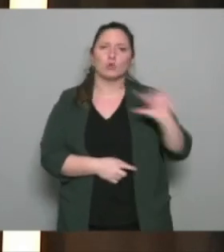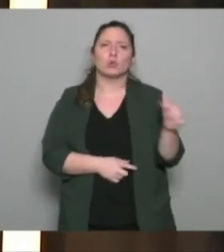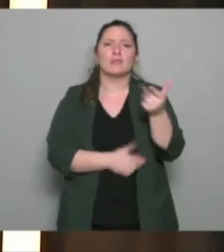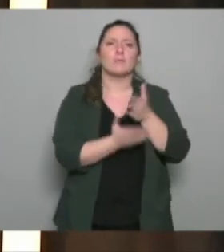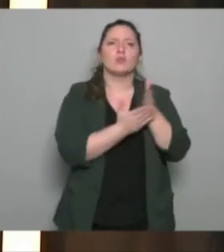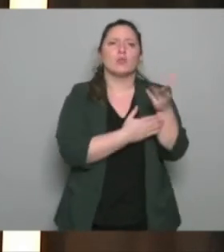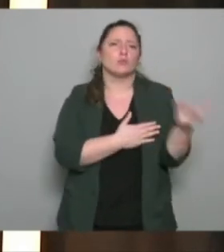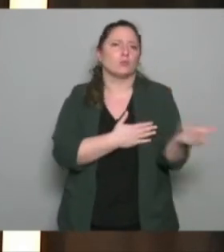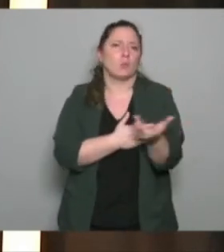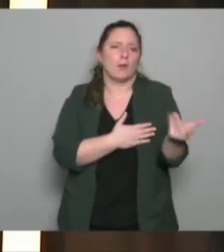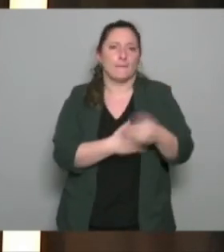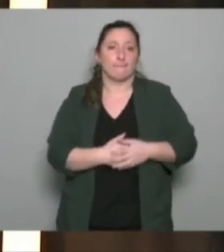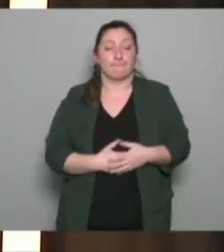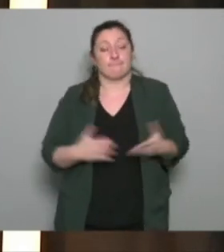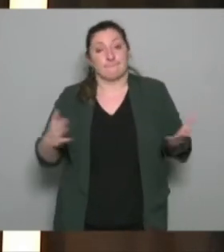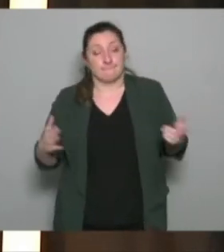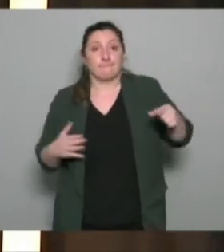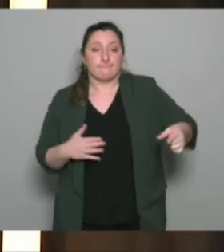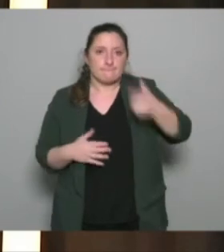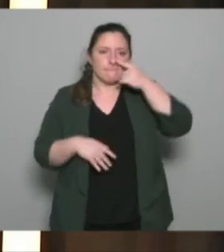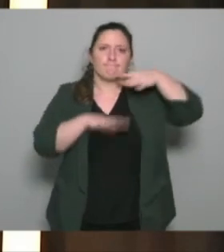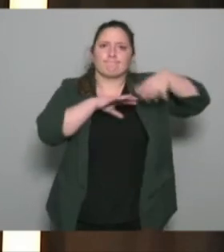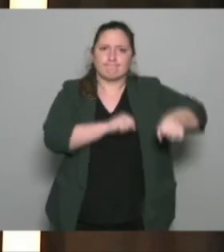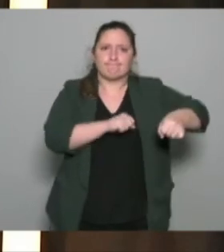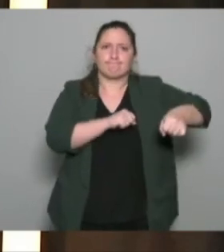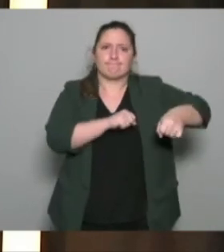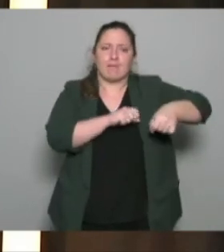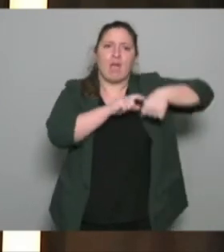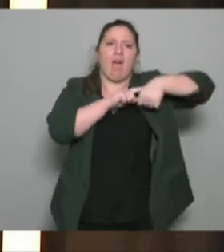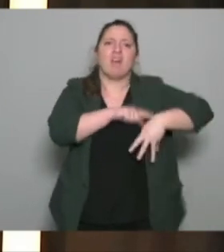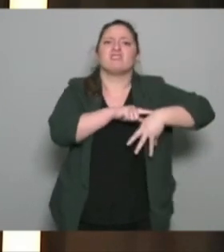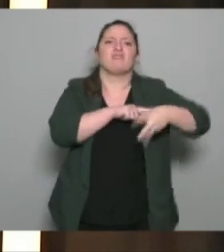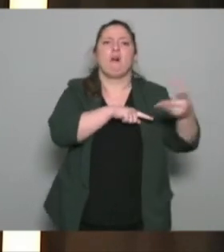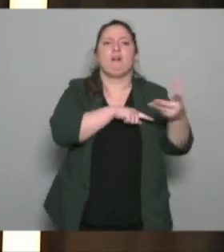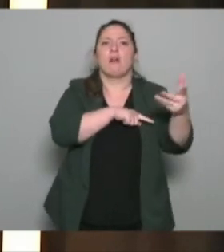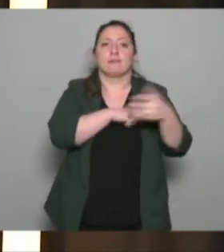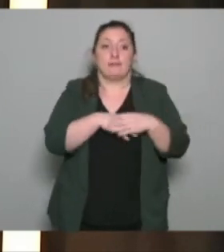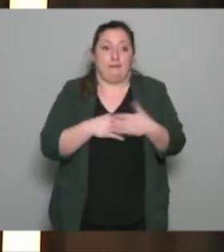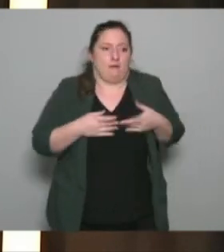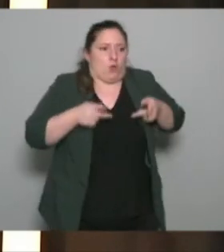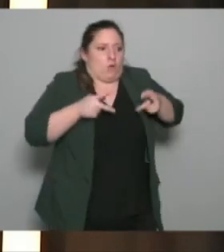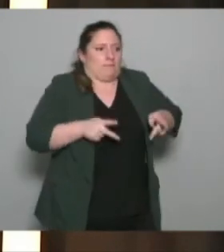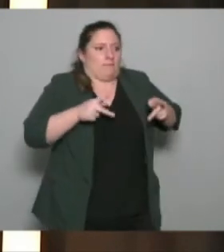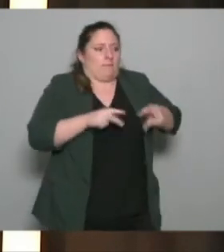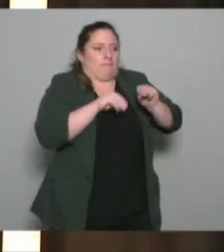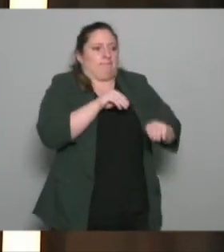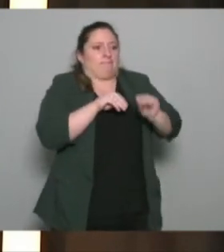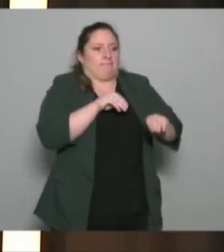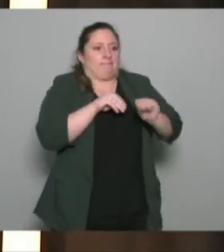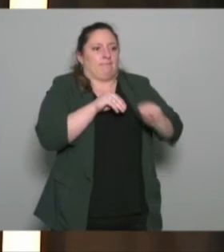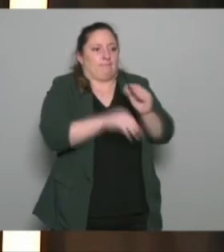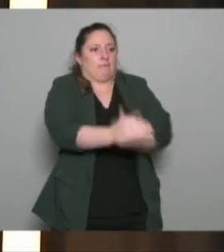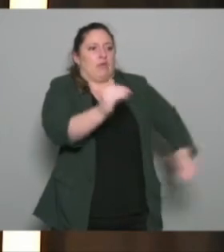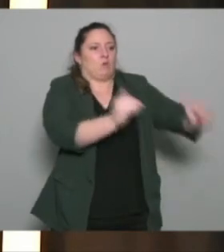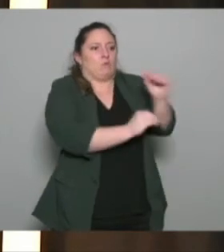comment dire très ancré lui dans la didactique de la formation des adultes qui est